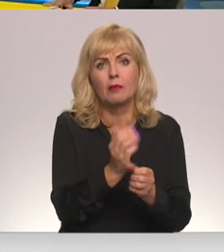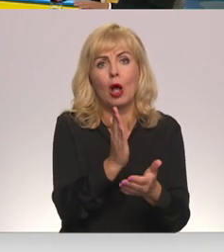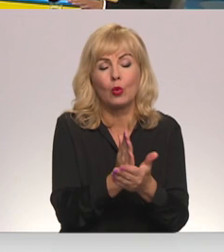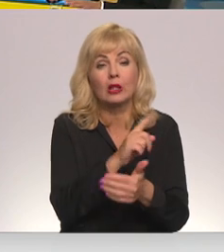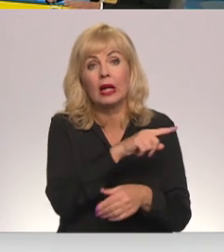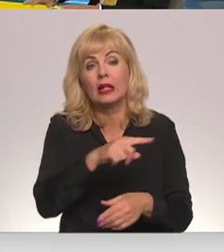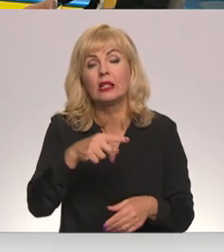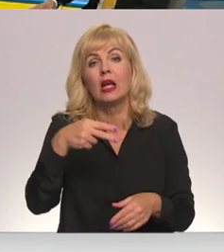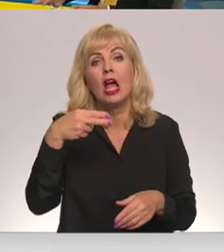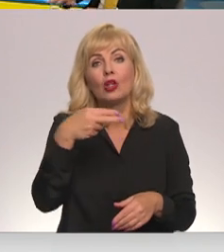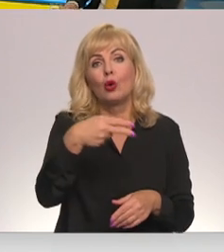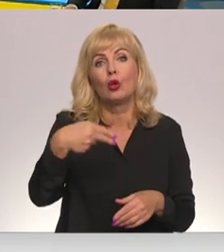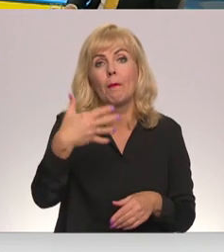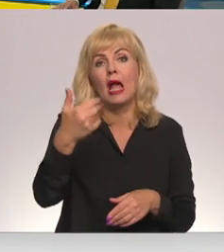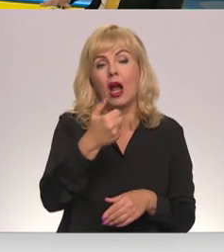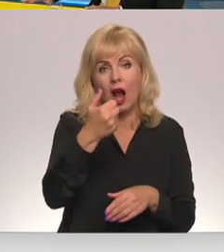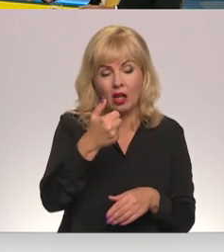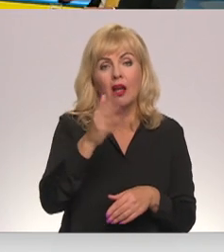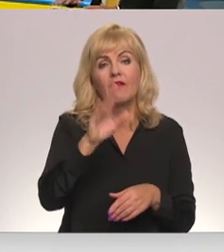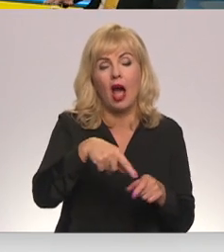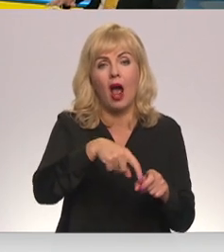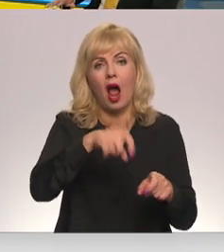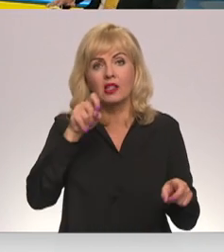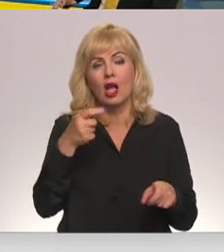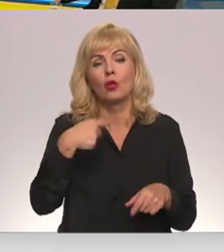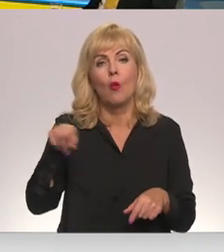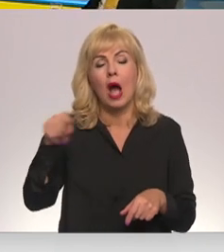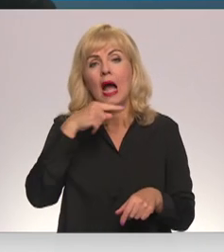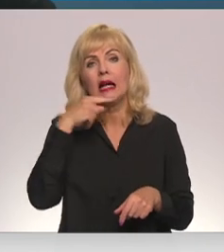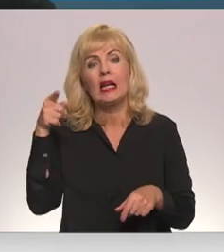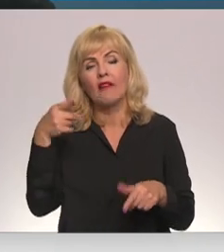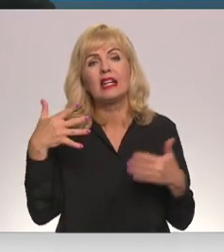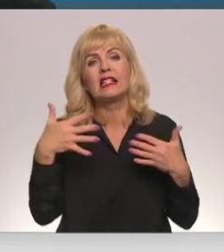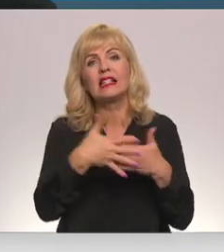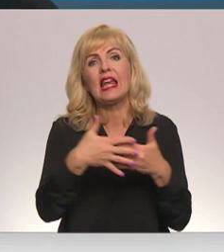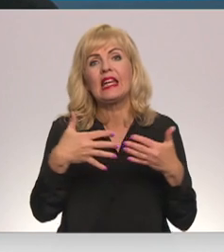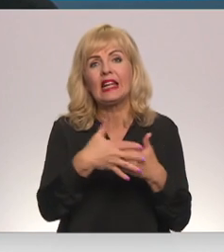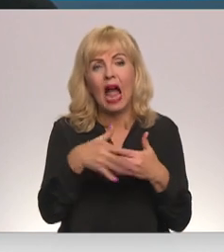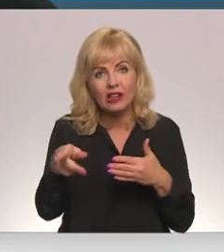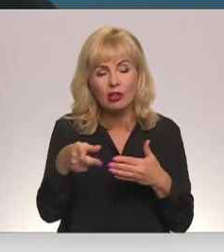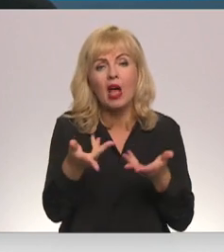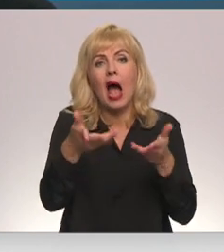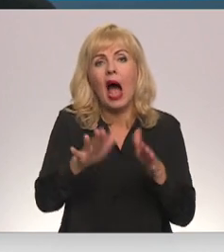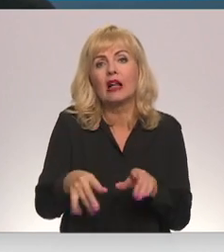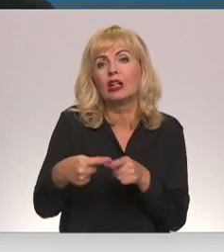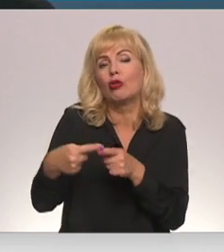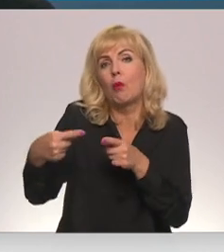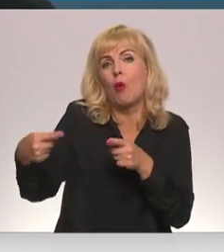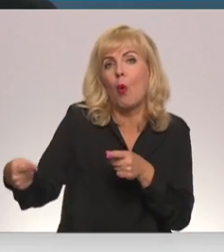25. gadām varētu pilnībā atslēgties no šīs Krievijas sinkronizācijas. Aplikušais posums ir